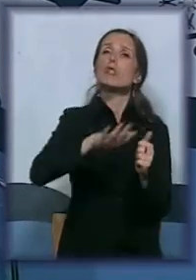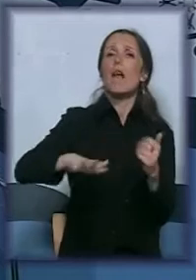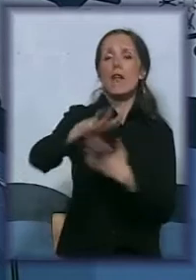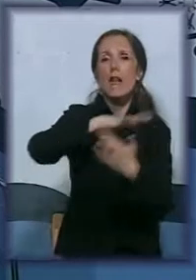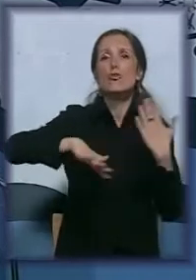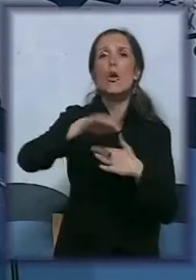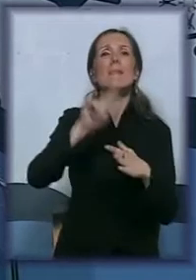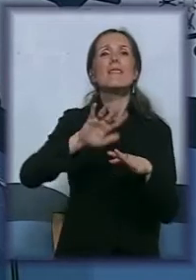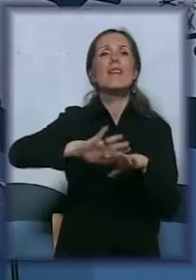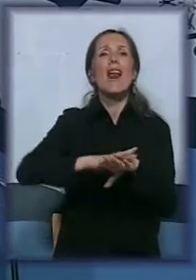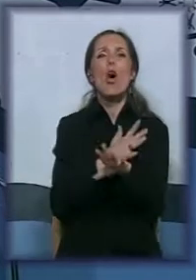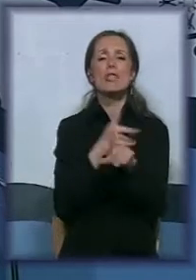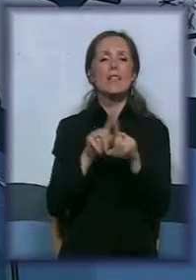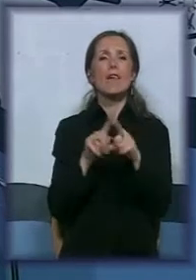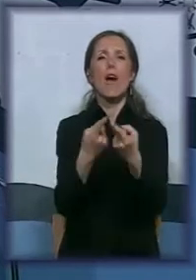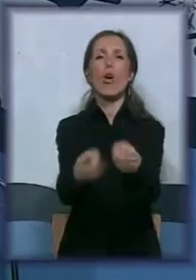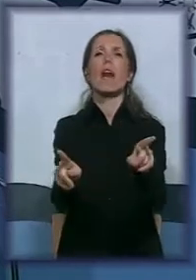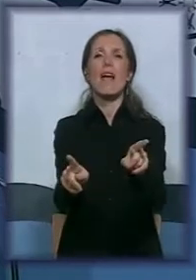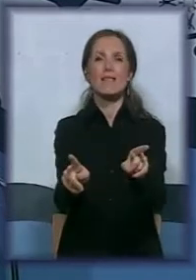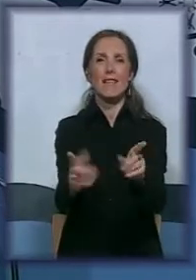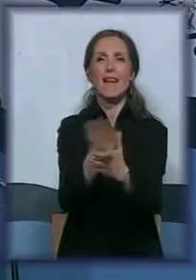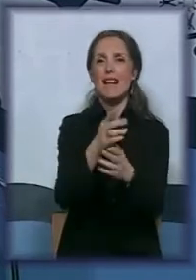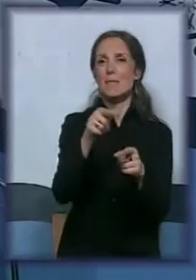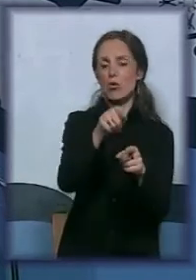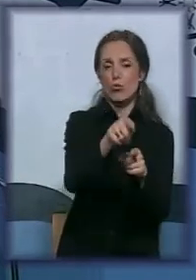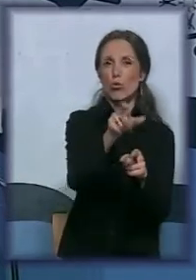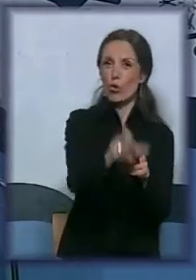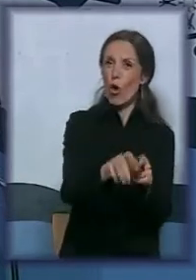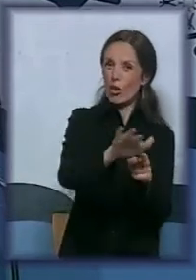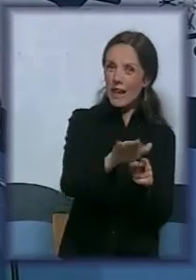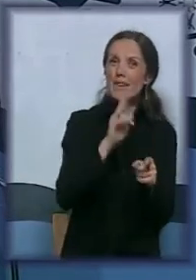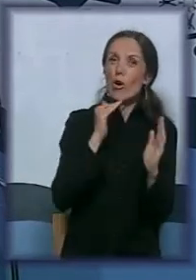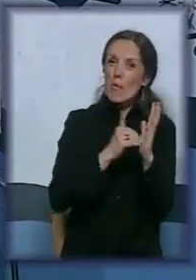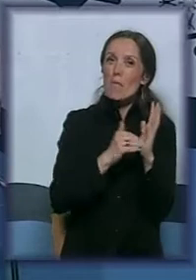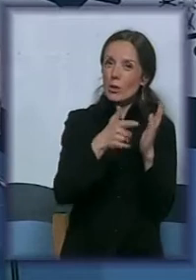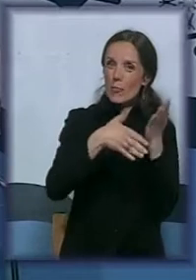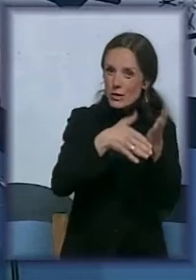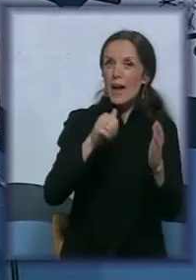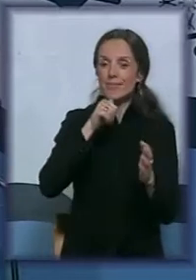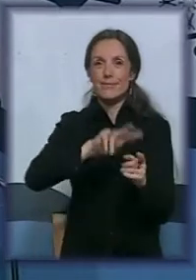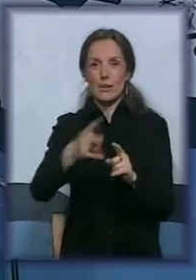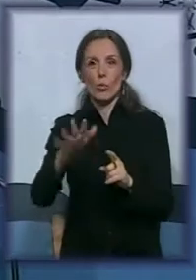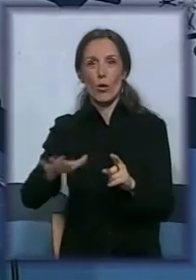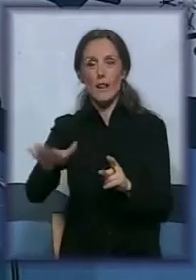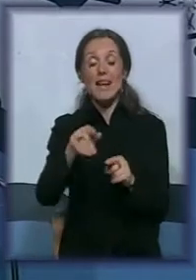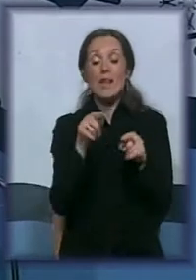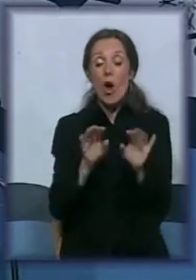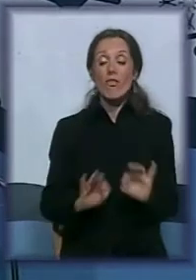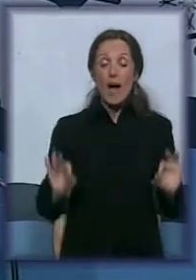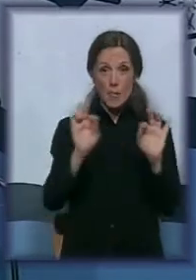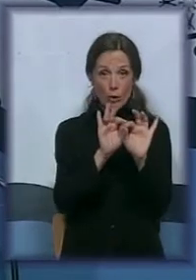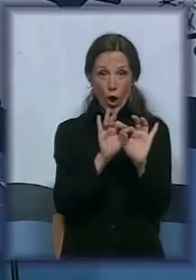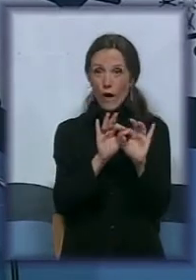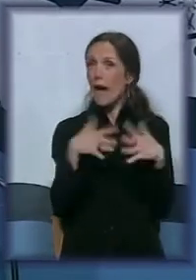kažu, da se nositi ta razvojka između njega i ostalih. Prosto, ovaj projekat jeste da podrži taj